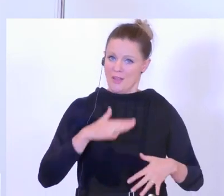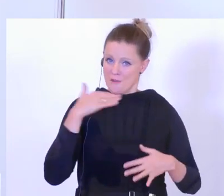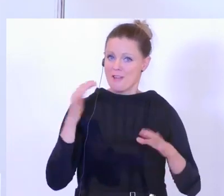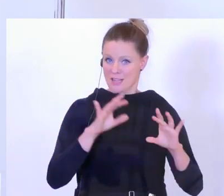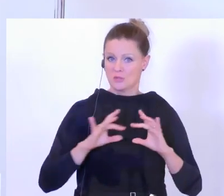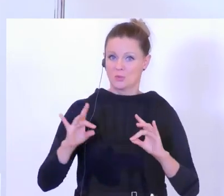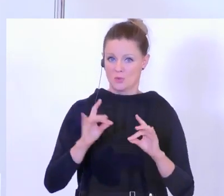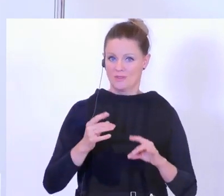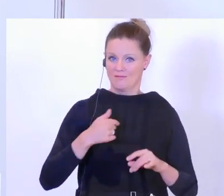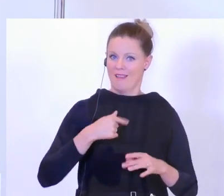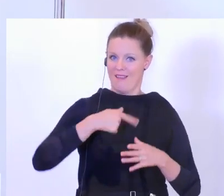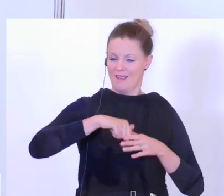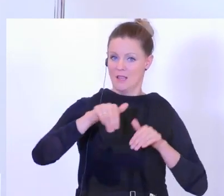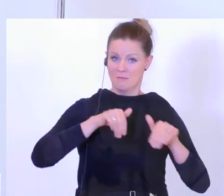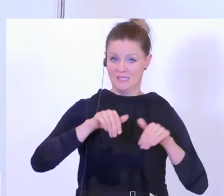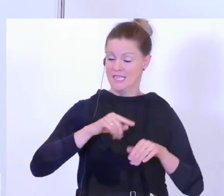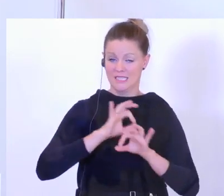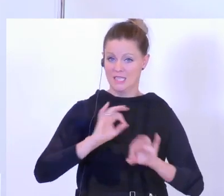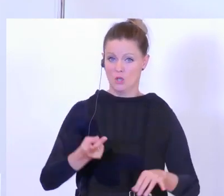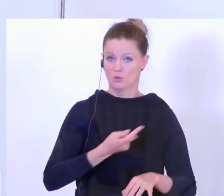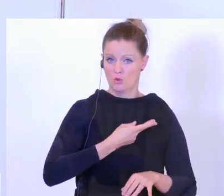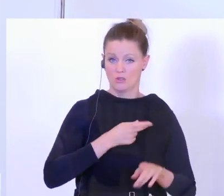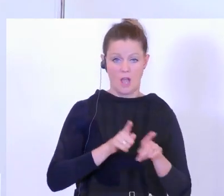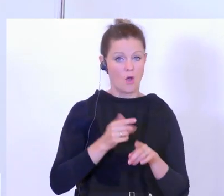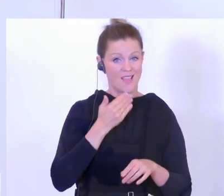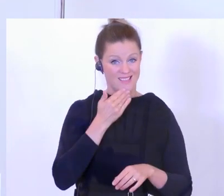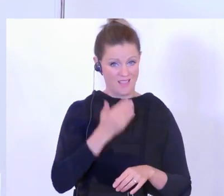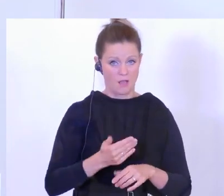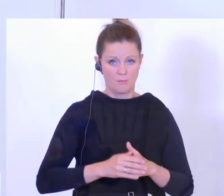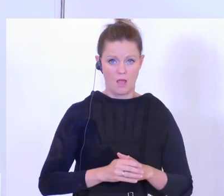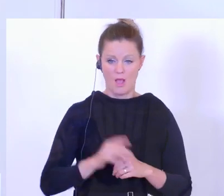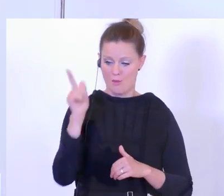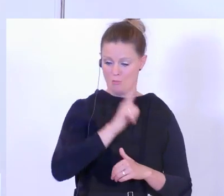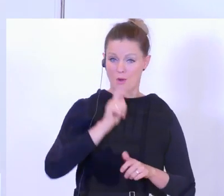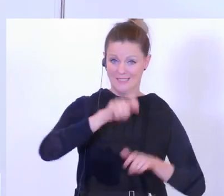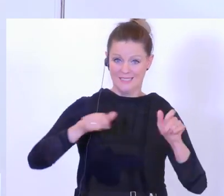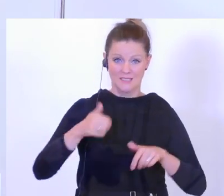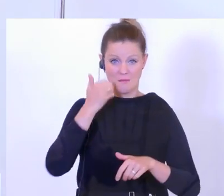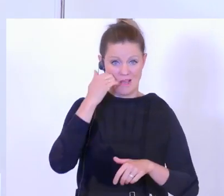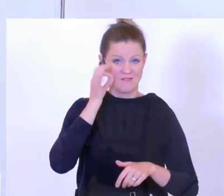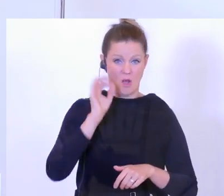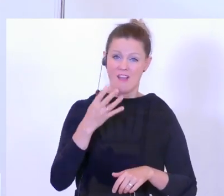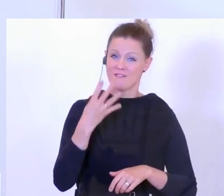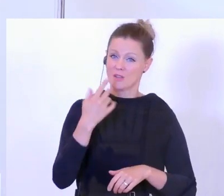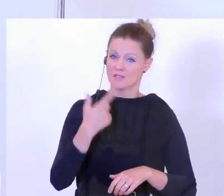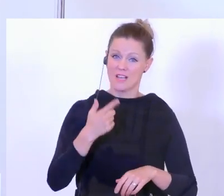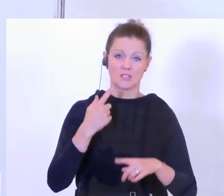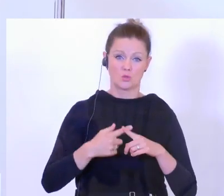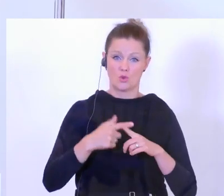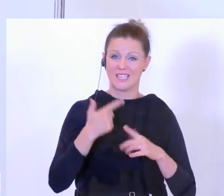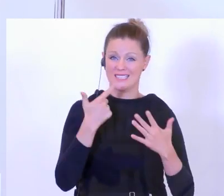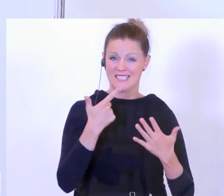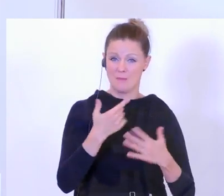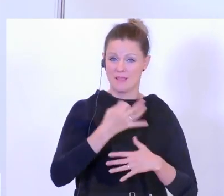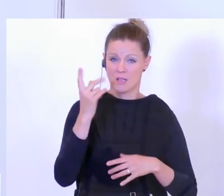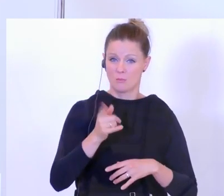Aber da sage ich auch als Innenminister, ich bin stolz darauf und dankbar, dass die Polizistinnen und Polizisten 24 Stunden, sieben Tage die Woche